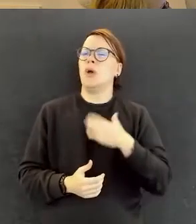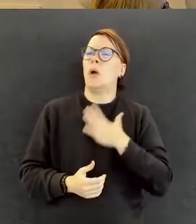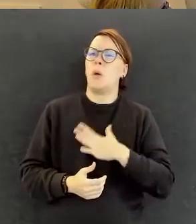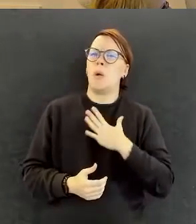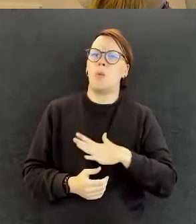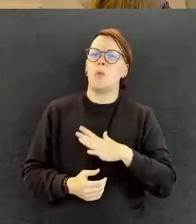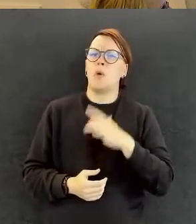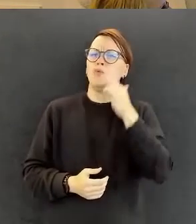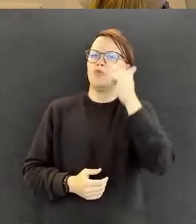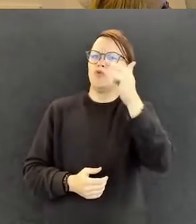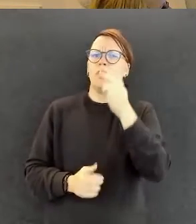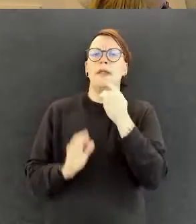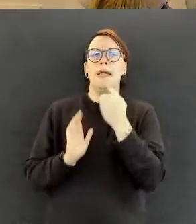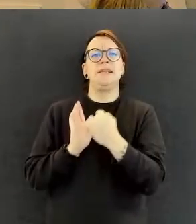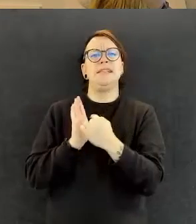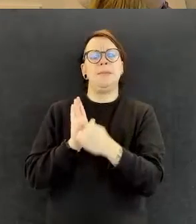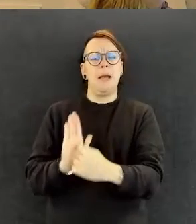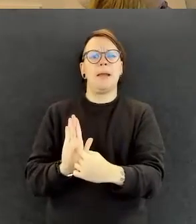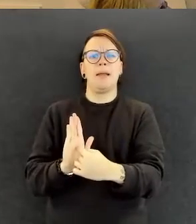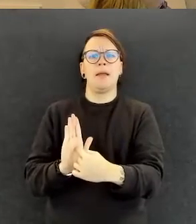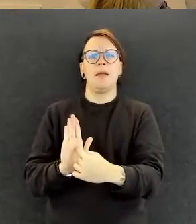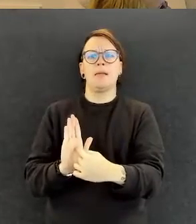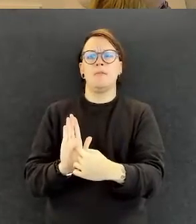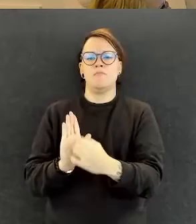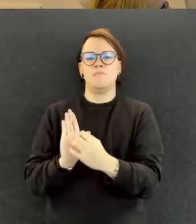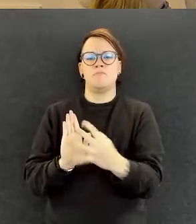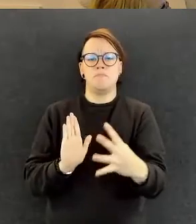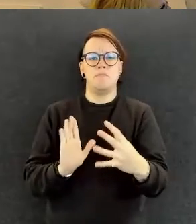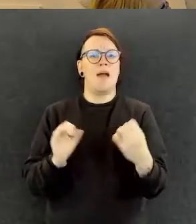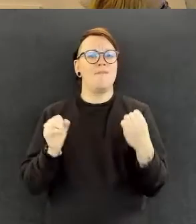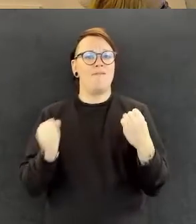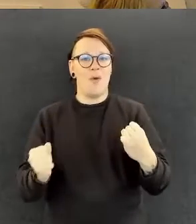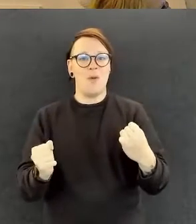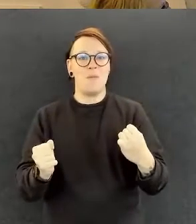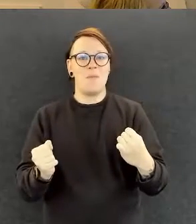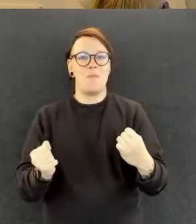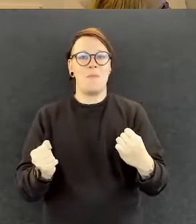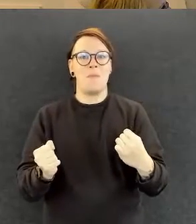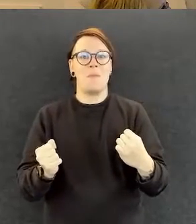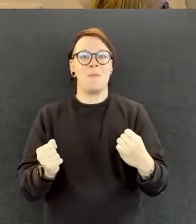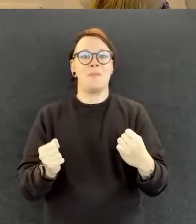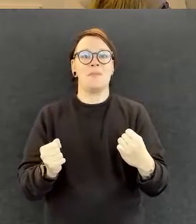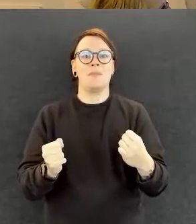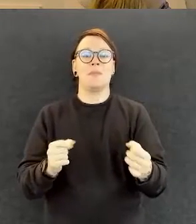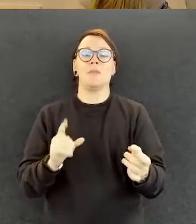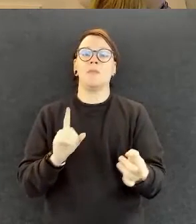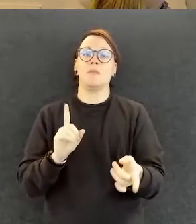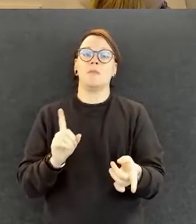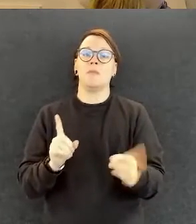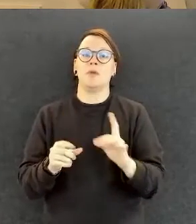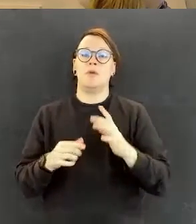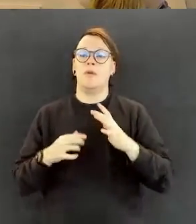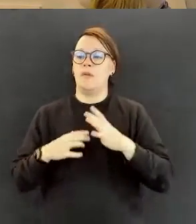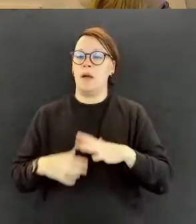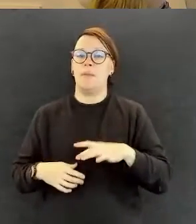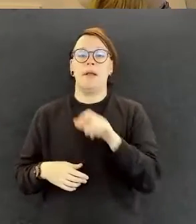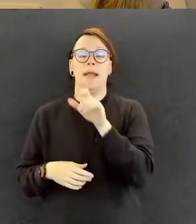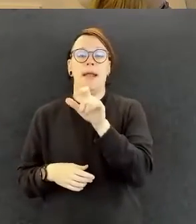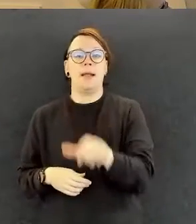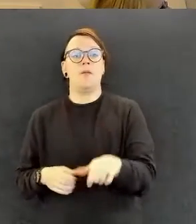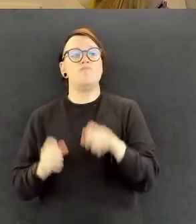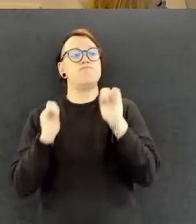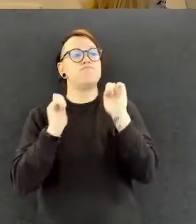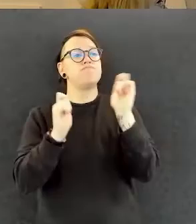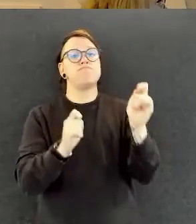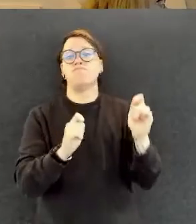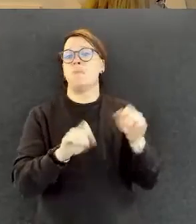esimerkin voimaan, että sitten kun heitä sinne paikoille hakeutuu ja pääsee, niin tavallaan